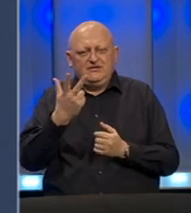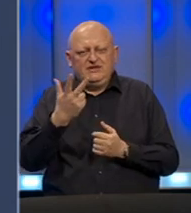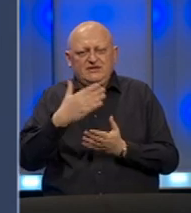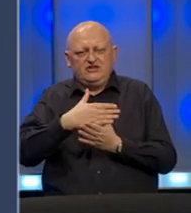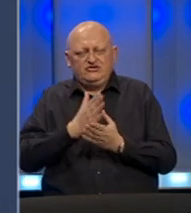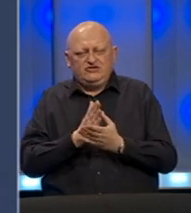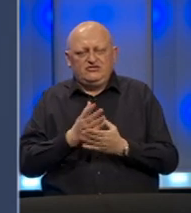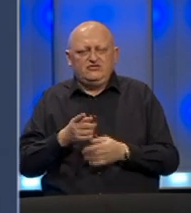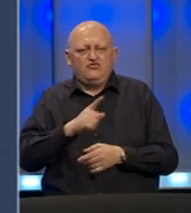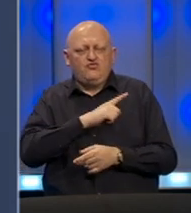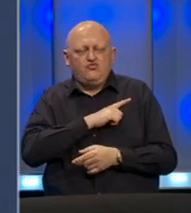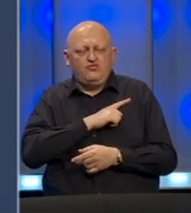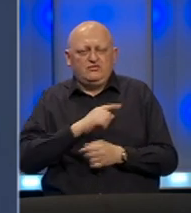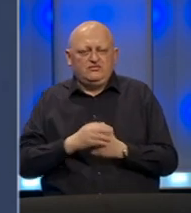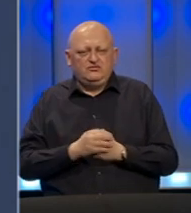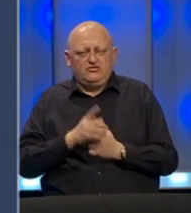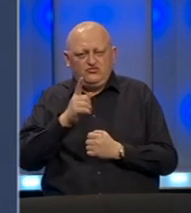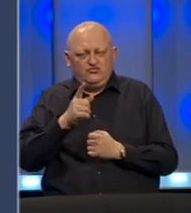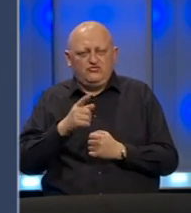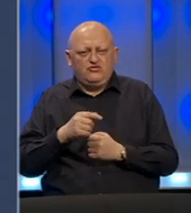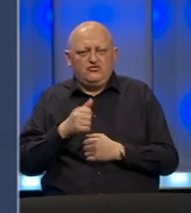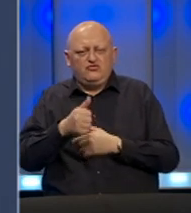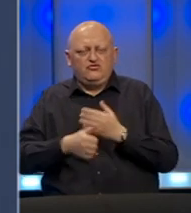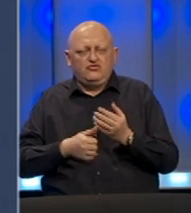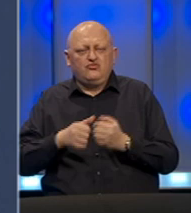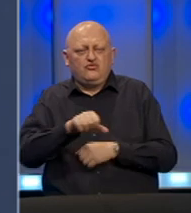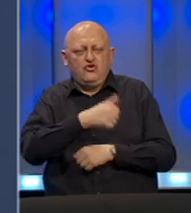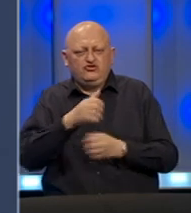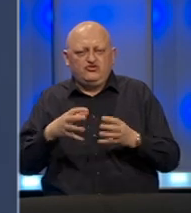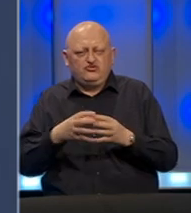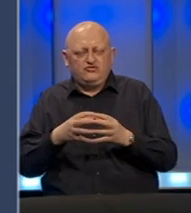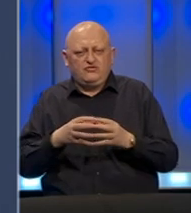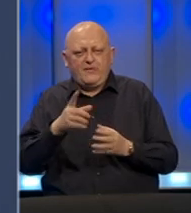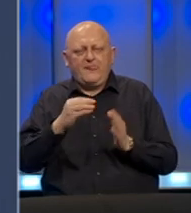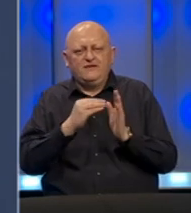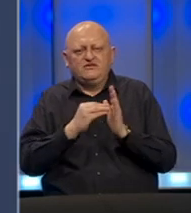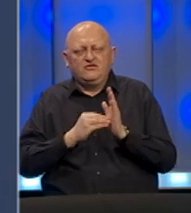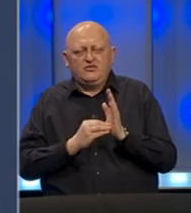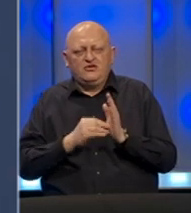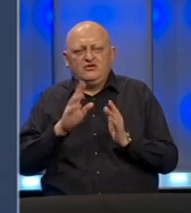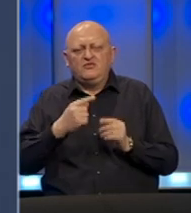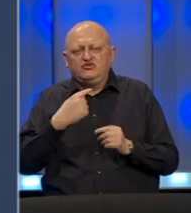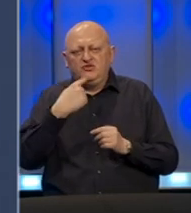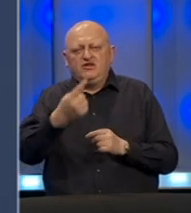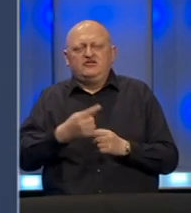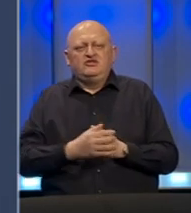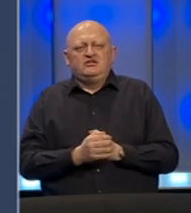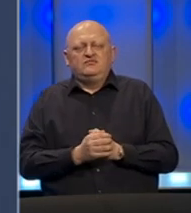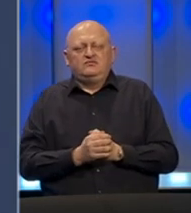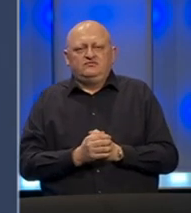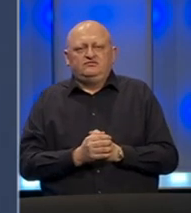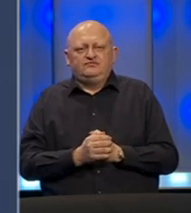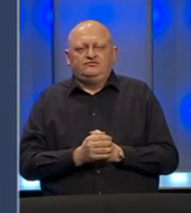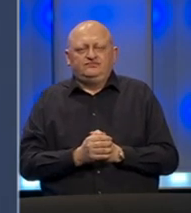umrlih je u toj dobnoj skupini. Iz ovih podataka možemo reći da